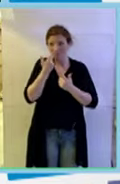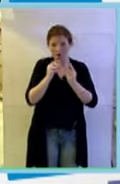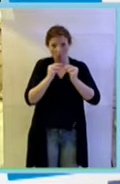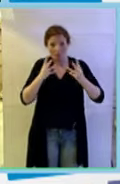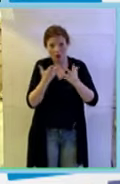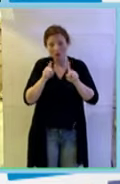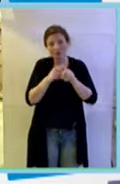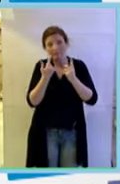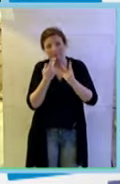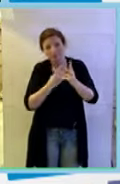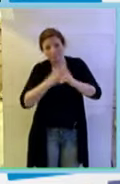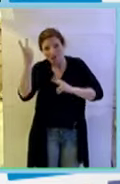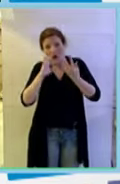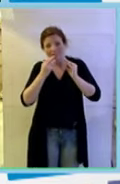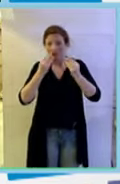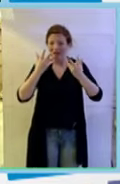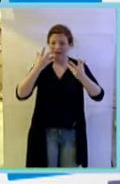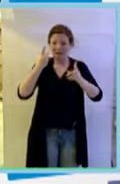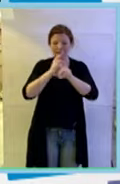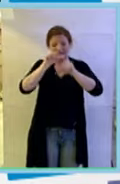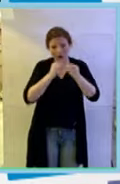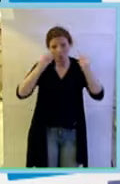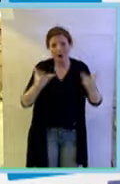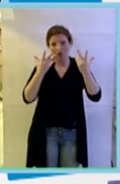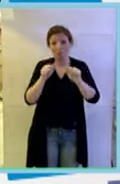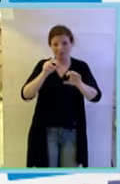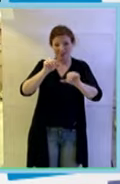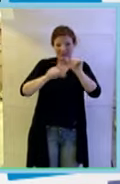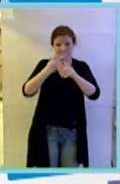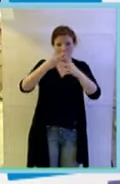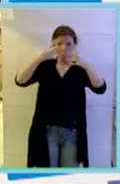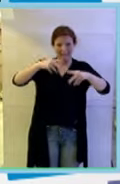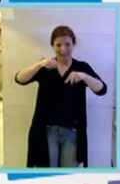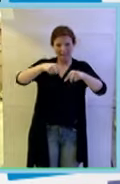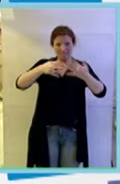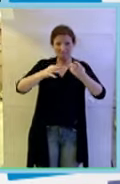per cercare di cambiare dei meccanismi che sono completamente